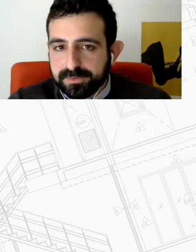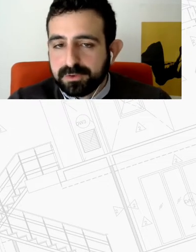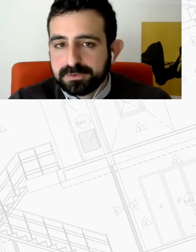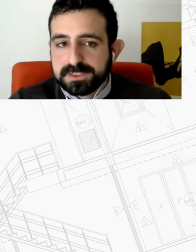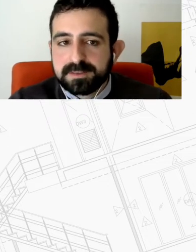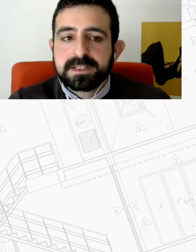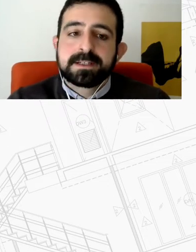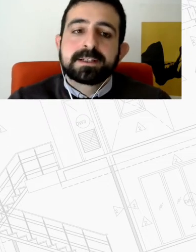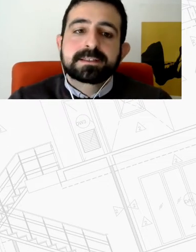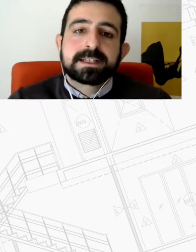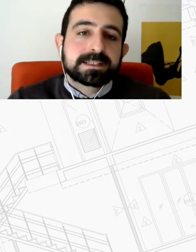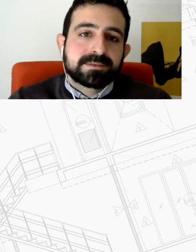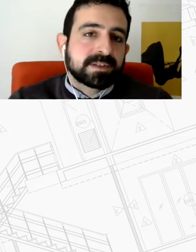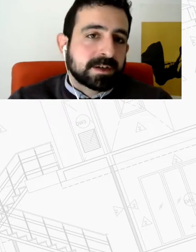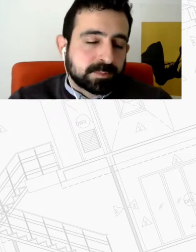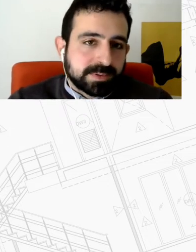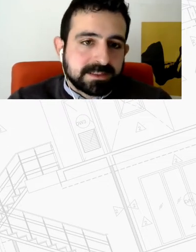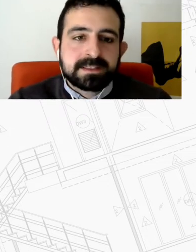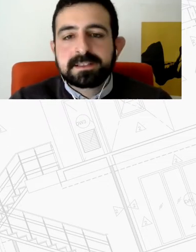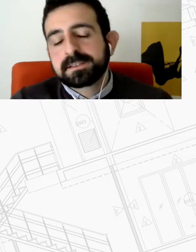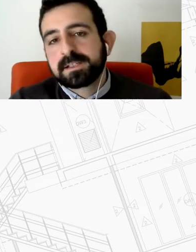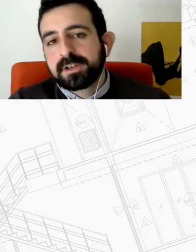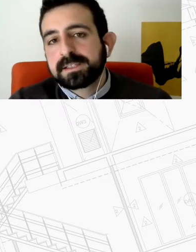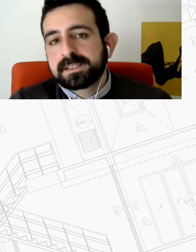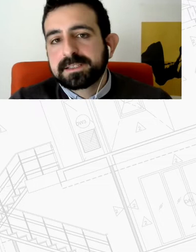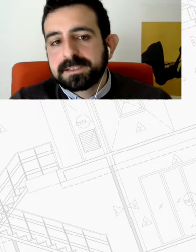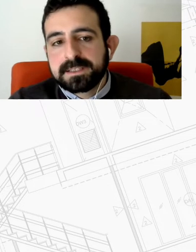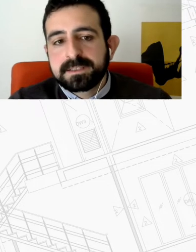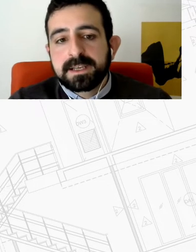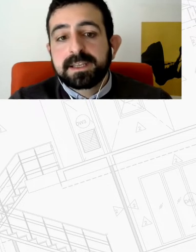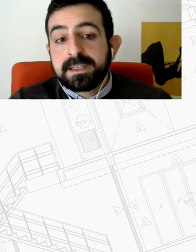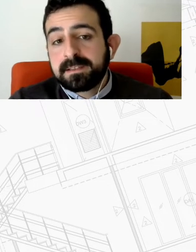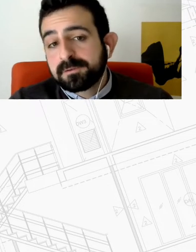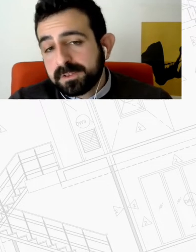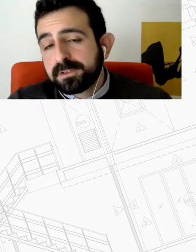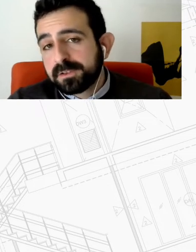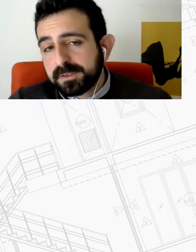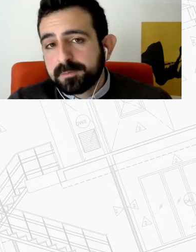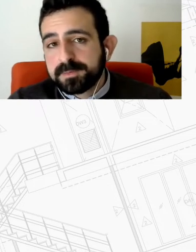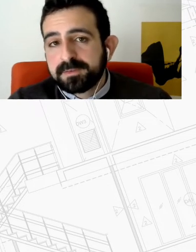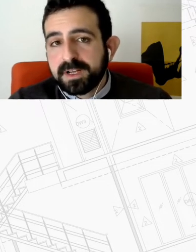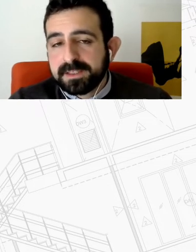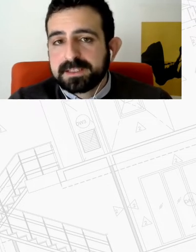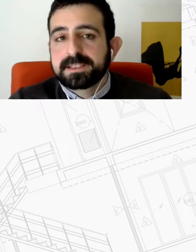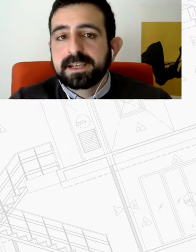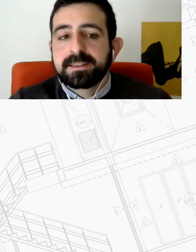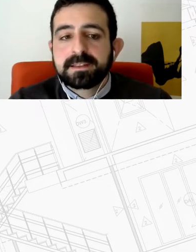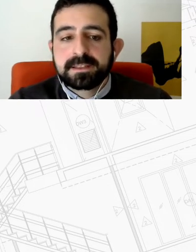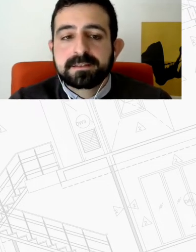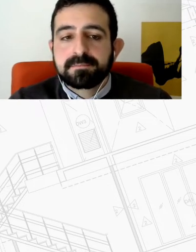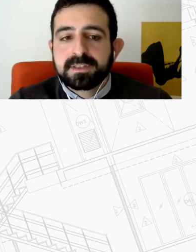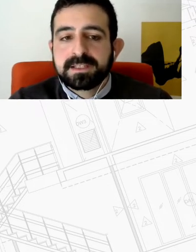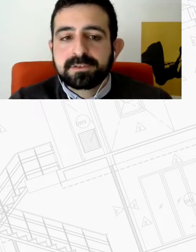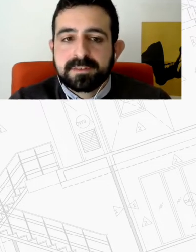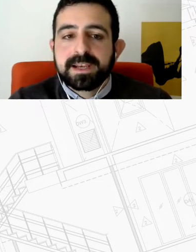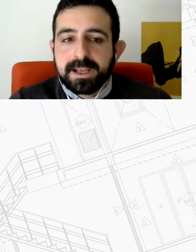και αυτό είναι ο κομβικό ζήτημα την κατασκευή όπου πετείται, την αγορά ή τη χρήση γης ή το τρίτο και νομίζω μας αφορά ιδιαίτερα στην Ελλάδα